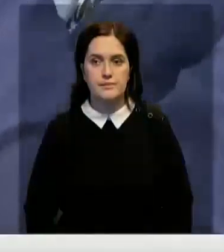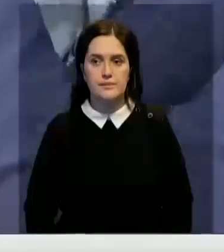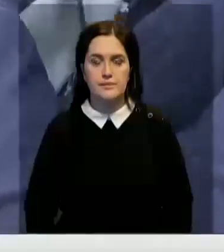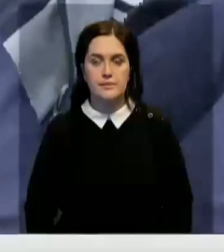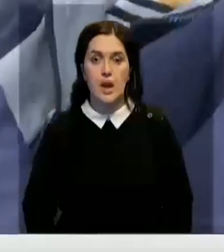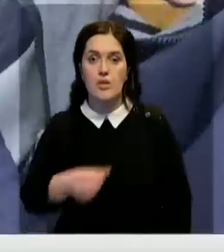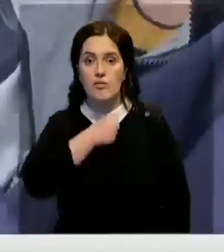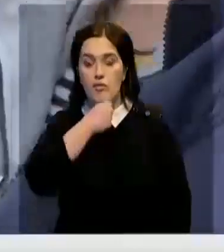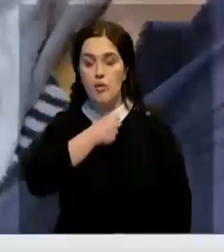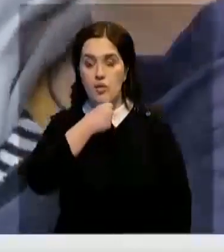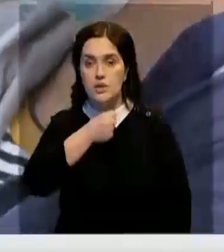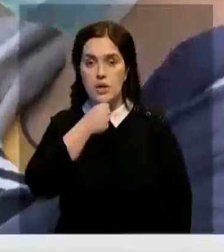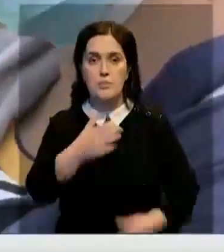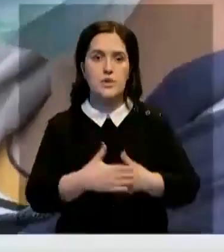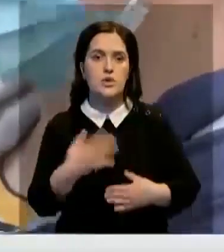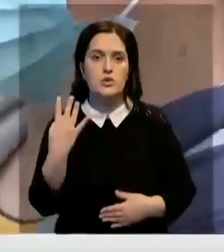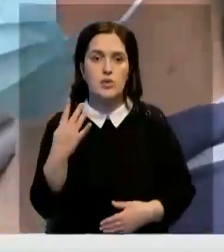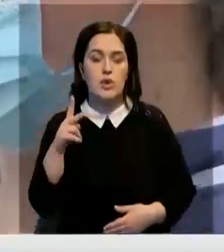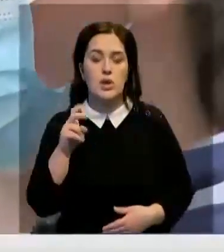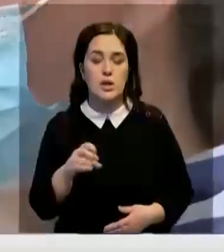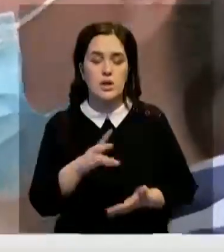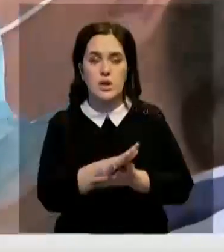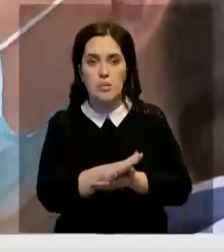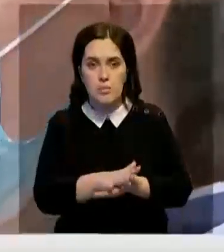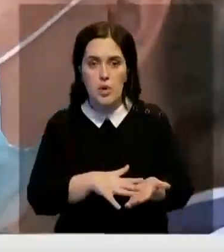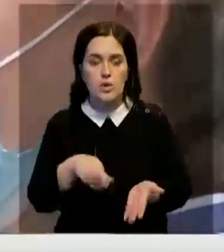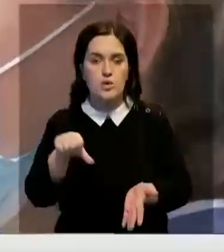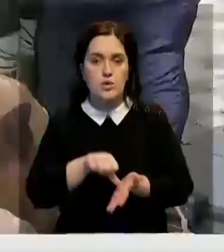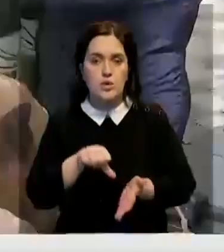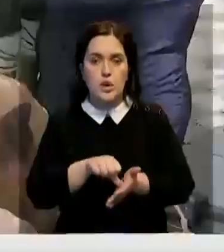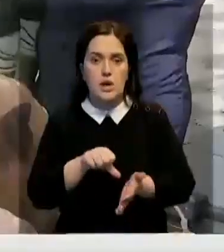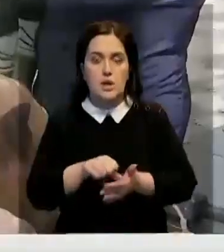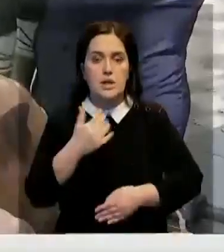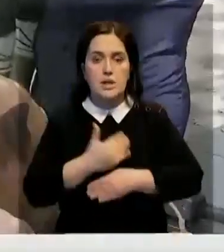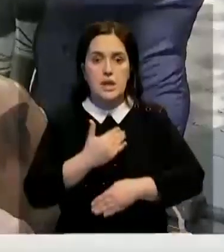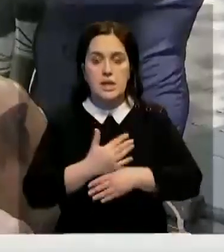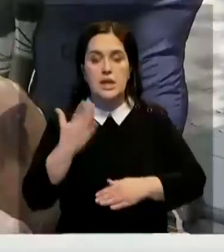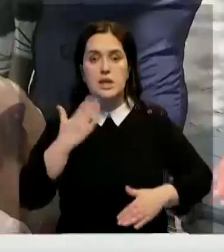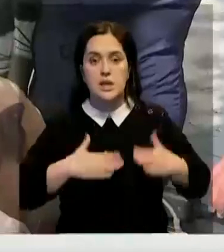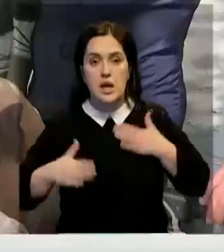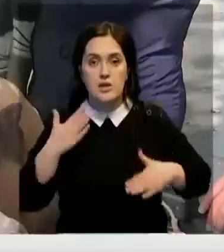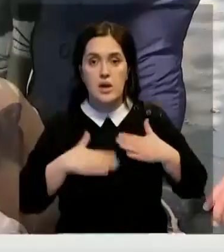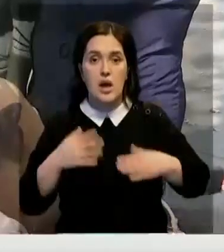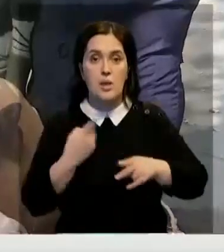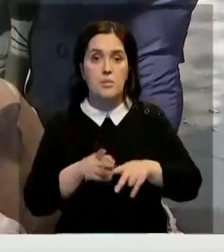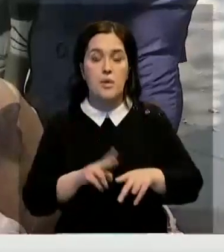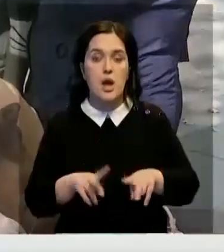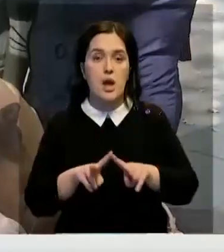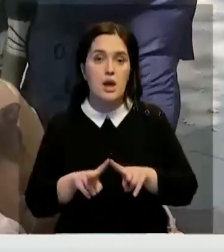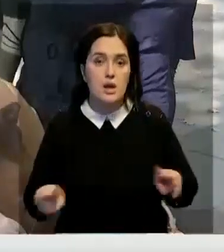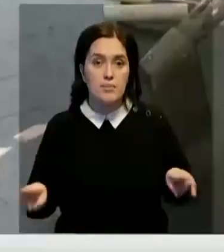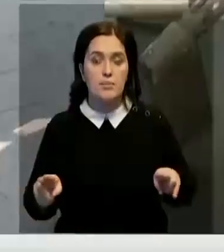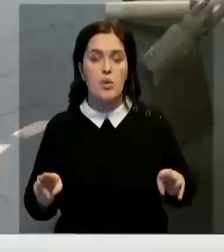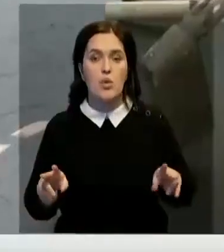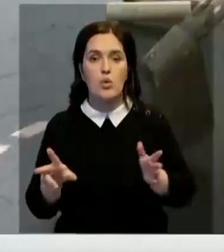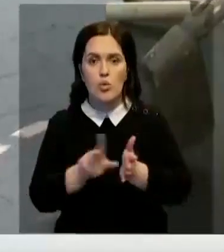Возраст некоторых кукол почти 40 лет, но они продолжают выходить на сцену театра и радовать зрителя. Ведь создать абсолютно одинаковую